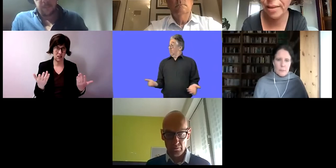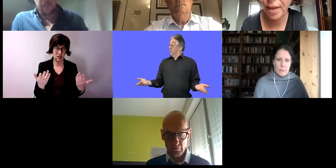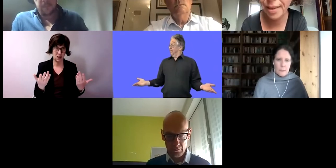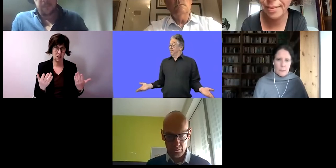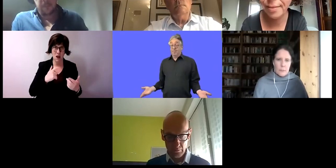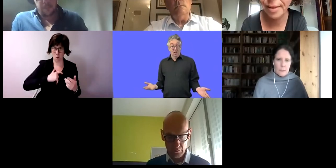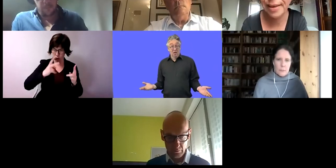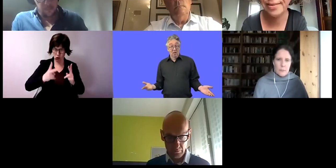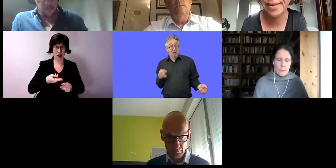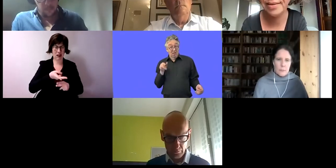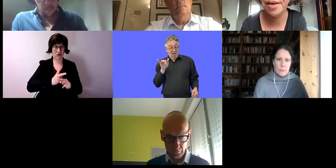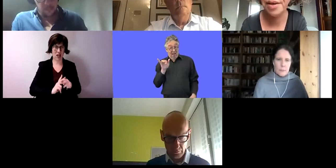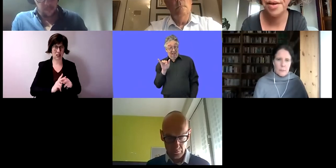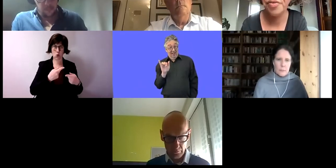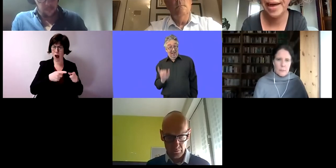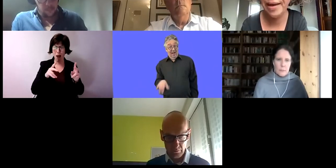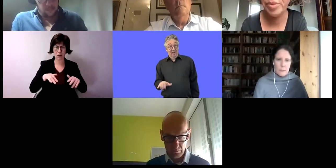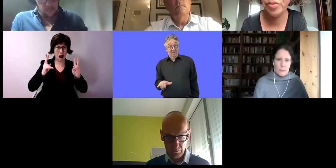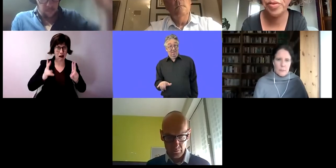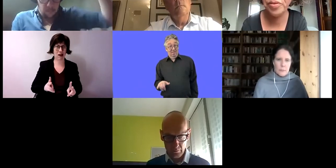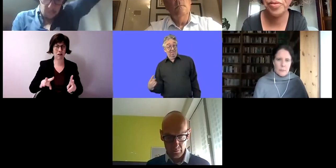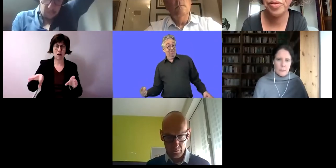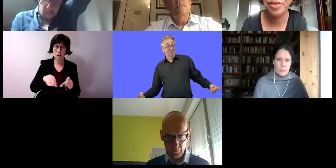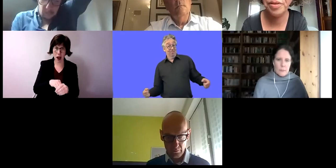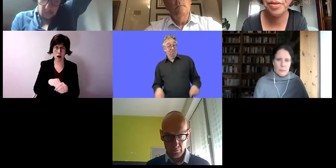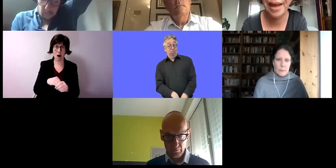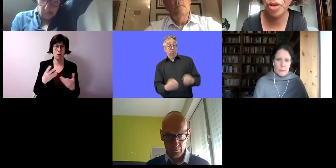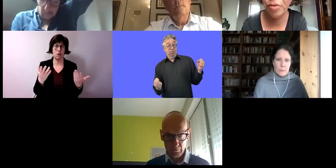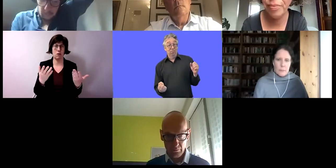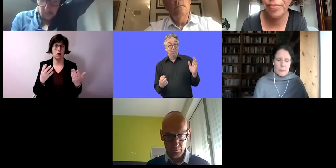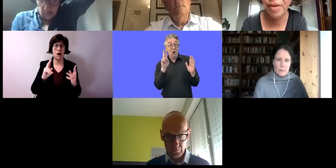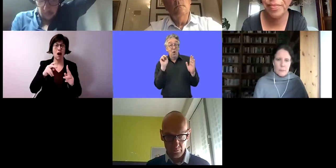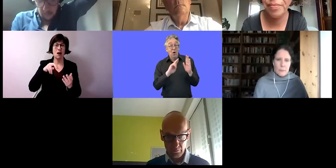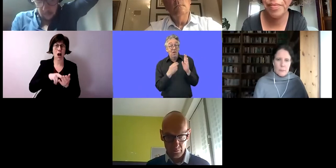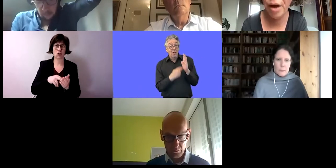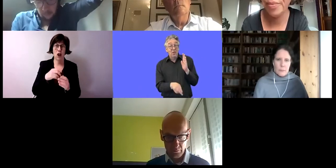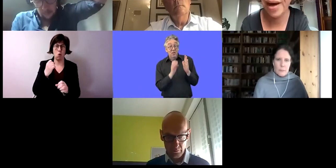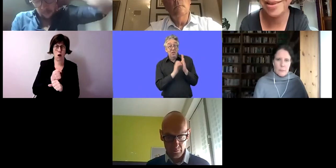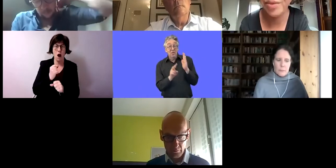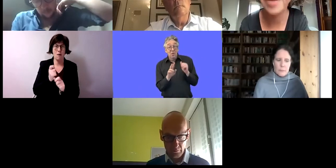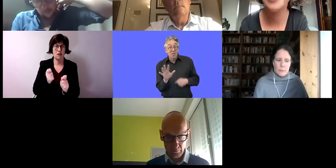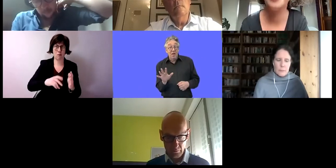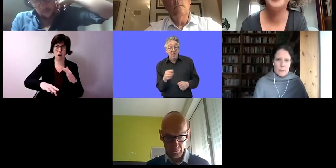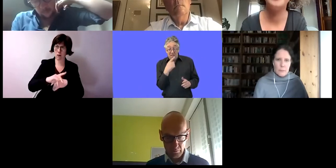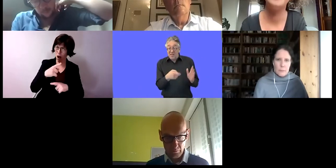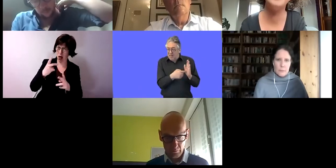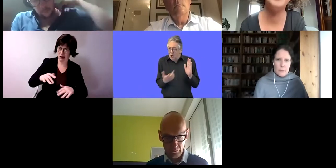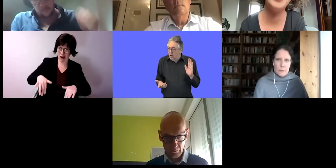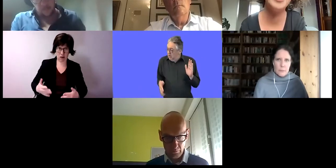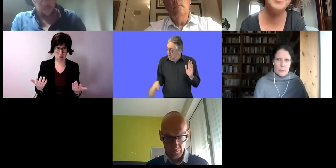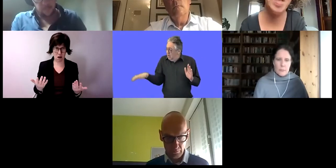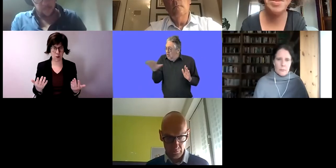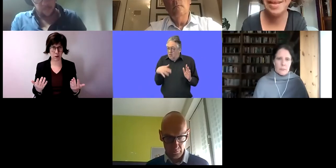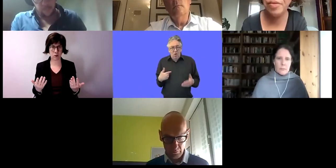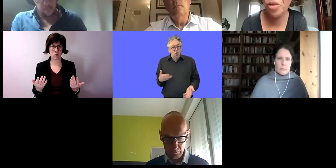menschenrechtsverletzend. Jeder hat das Recht auf Teilhabe und Gleichstellung auf dem Arbeitsmarkt und